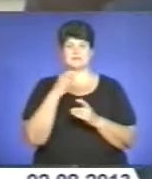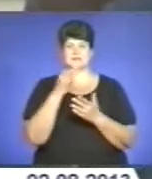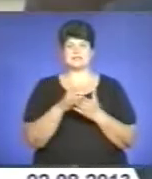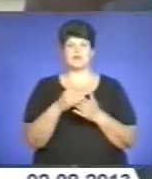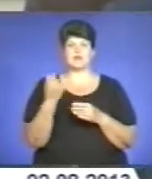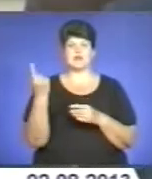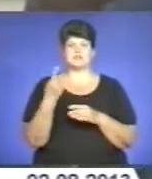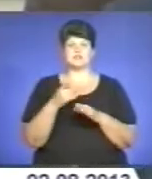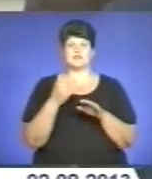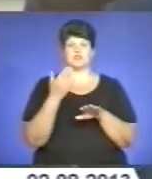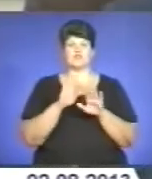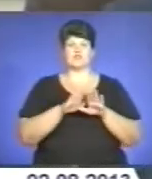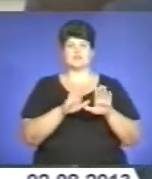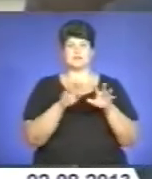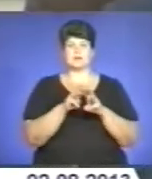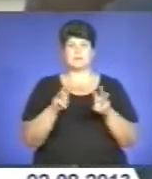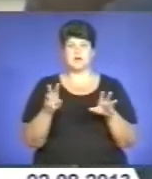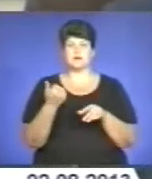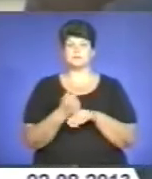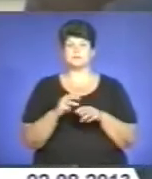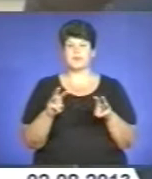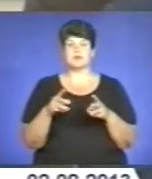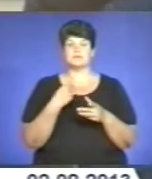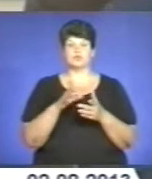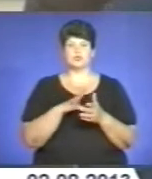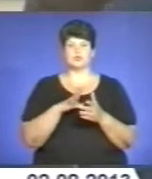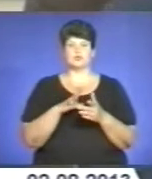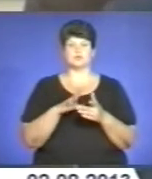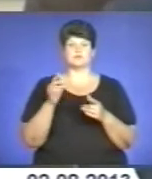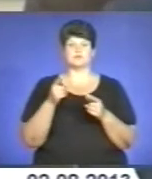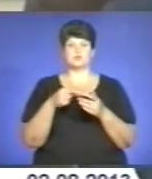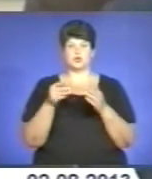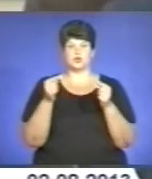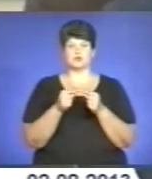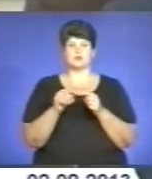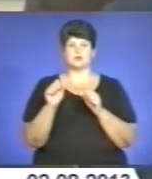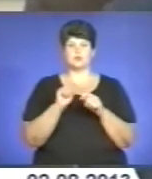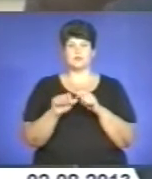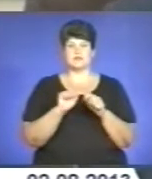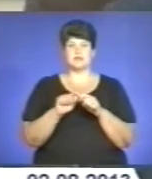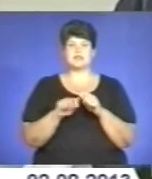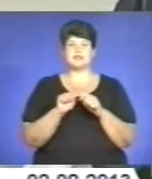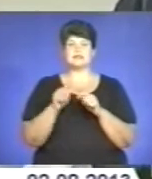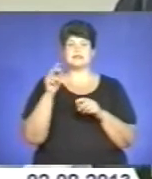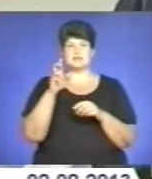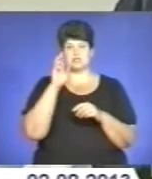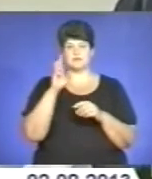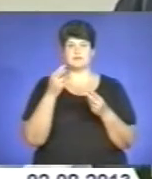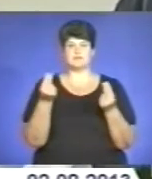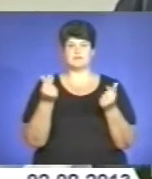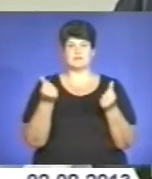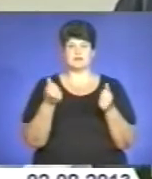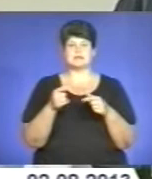-прем'єр. Було завершено процес узгодження стратегії управління державними фінансами. Не оминув увагу Сергій Арбузов і забезпечення